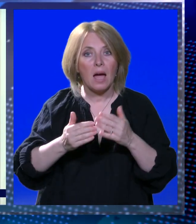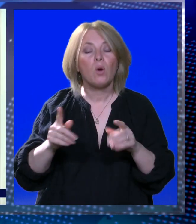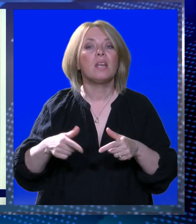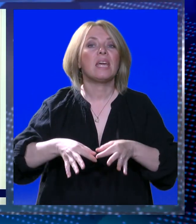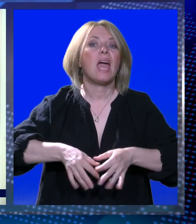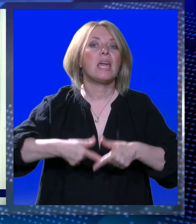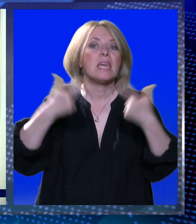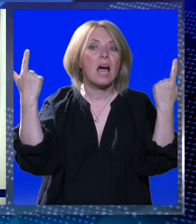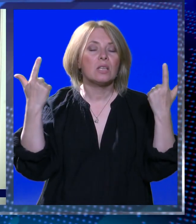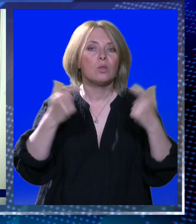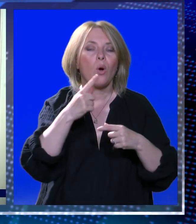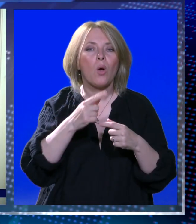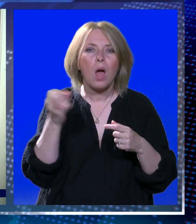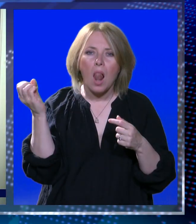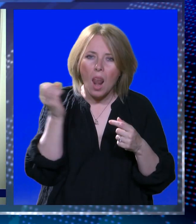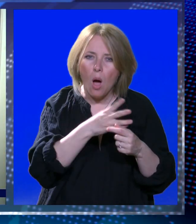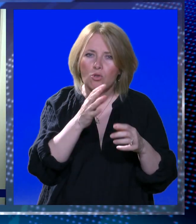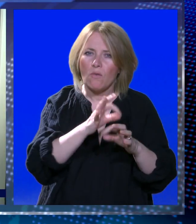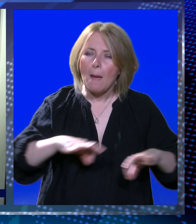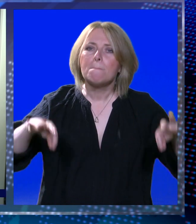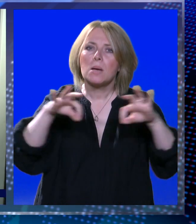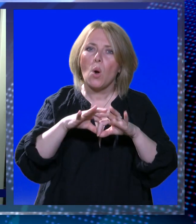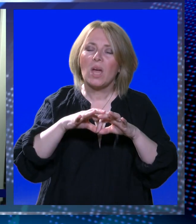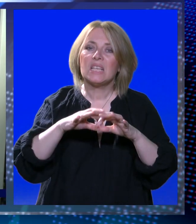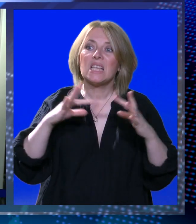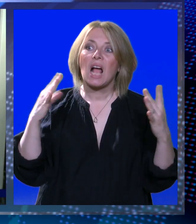jasno koliko je ovaj projekt poguban za klimatske promjene.